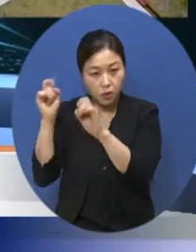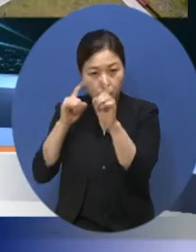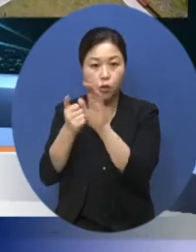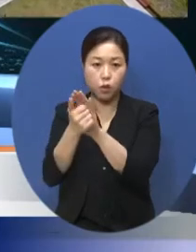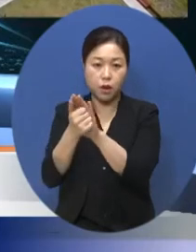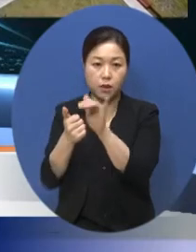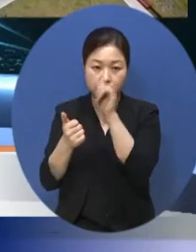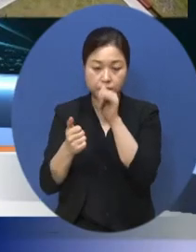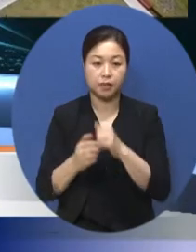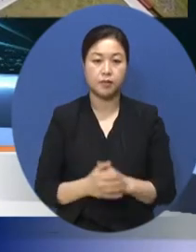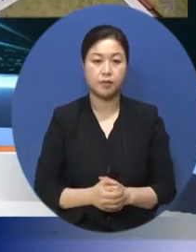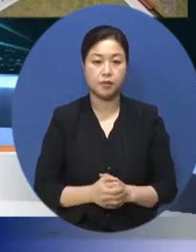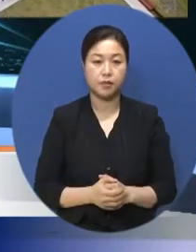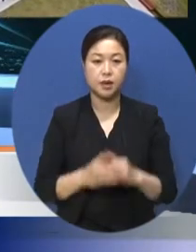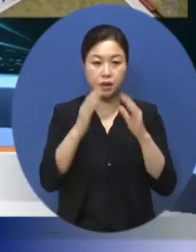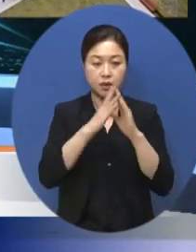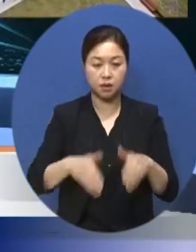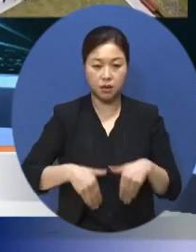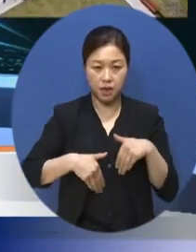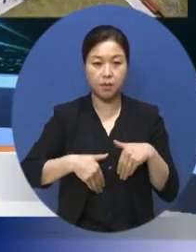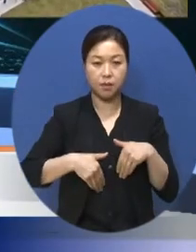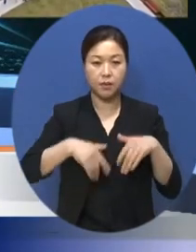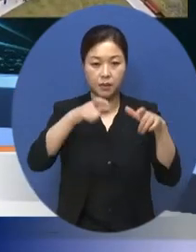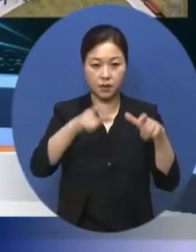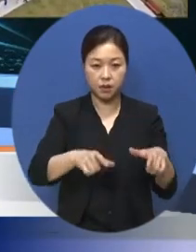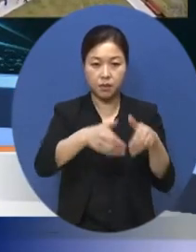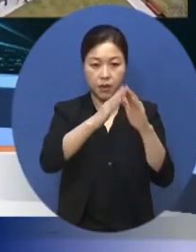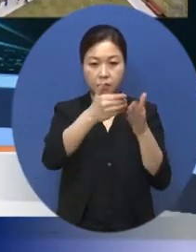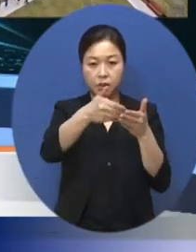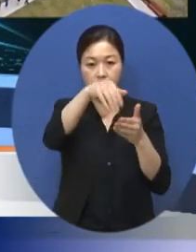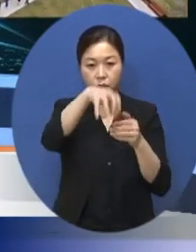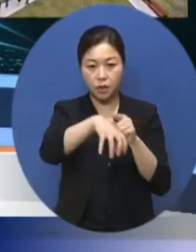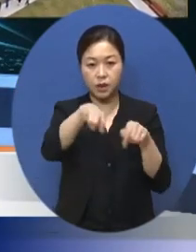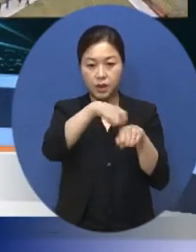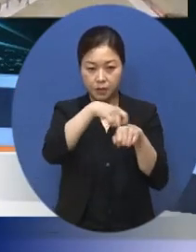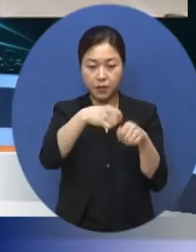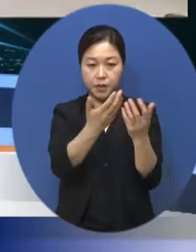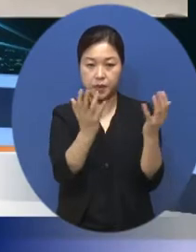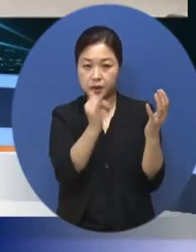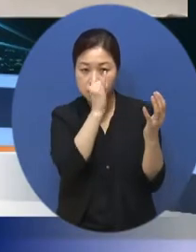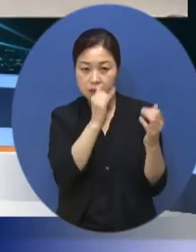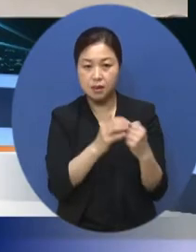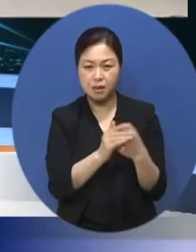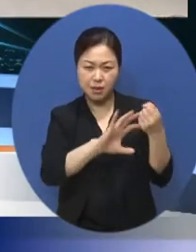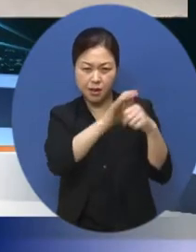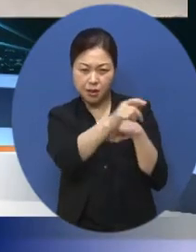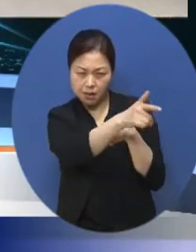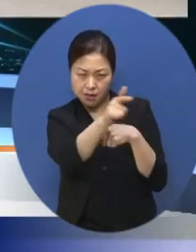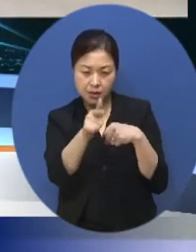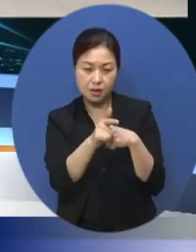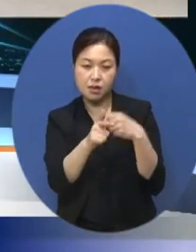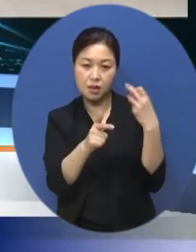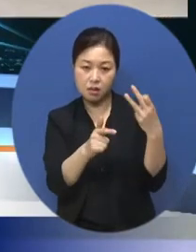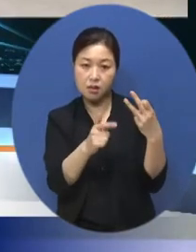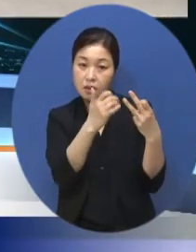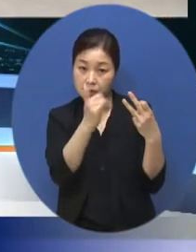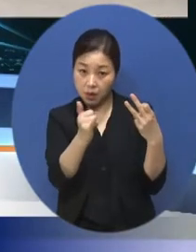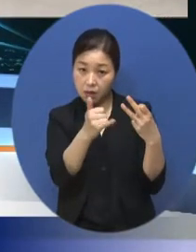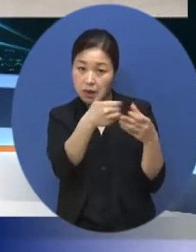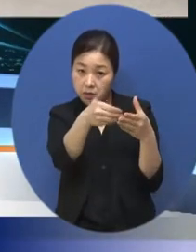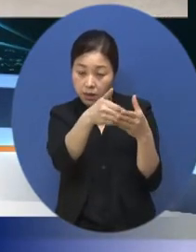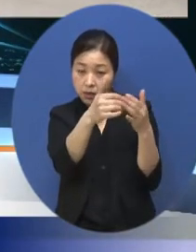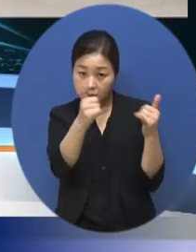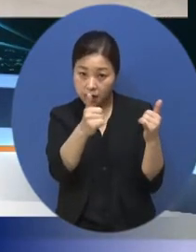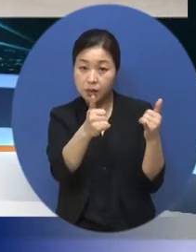전남 도립미술관이 개관특별전을 열었습니다. 세계 각지의 13명의 작가들이 참여한 이번